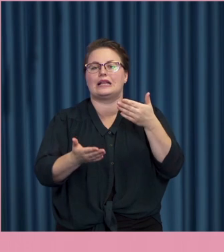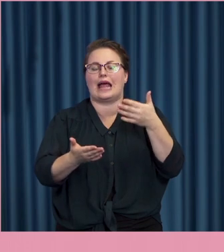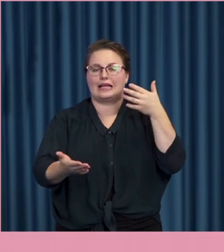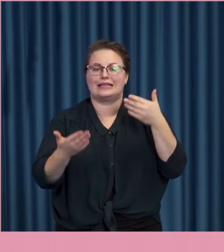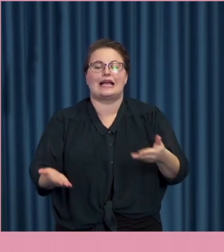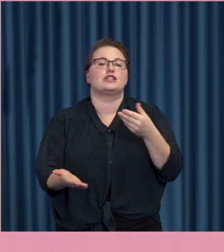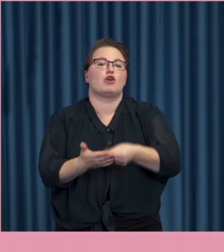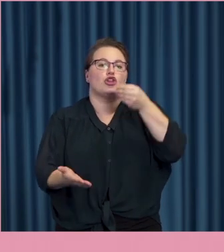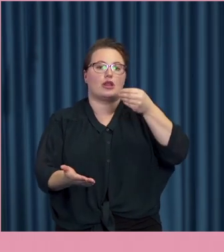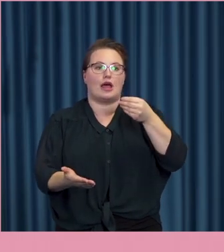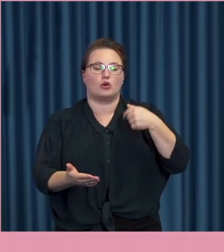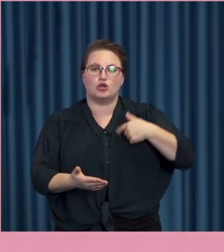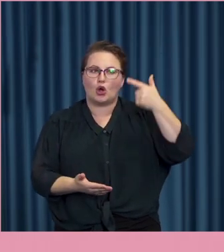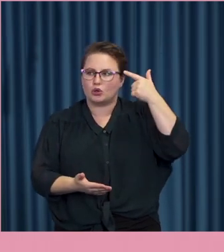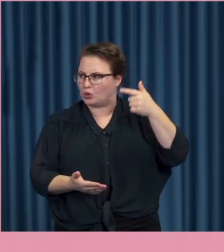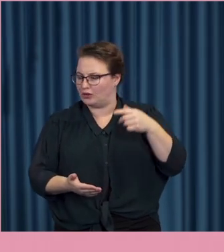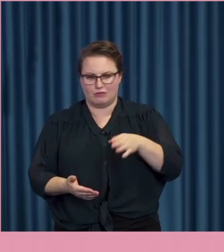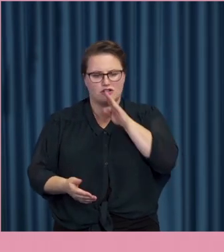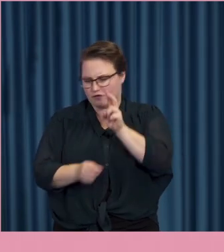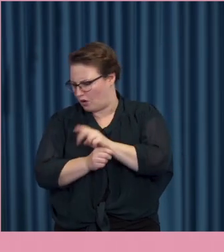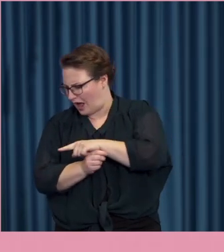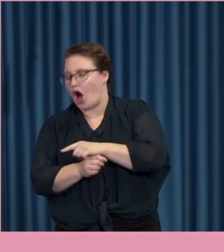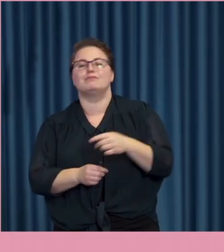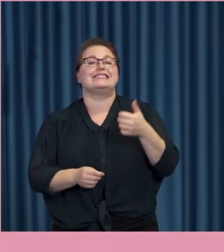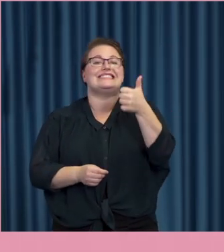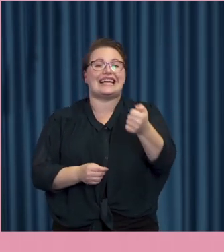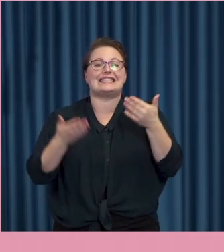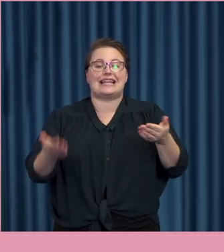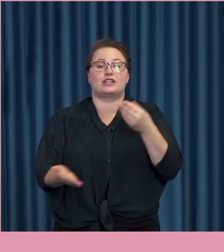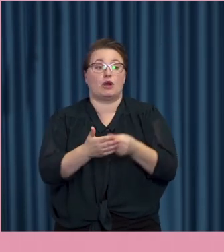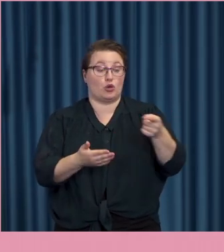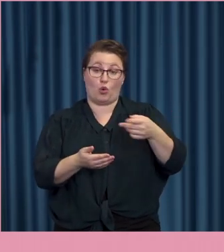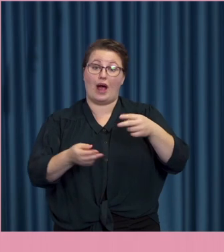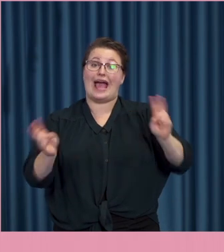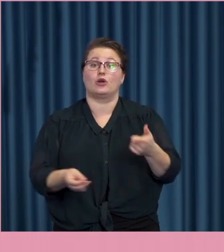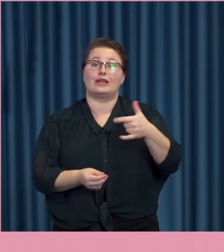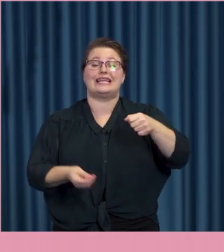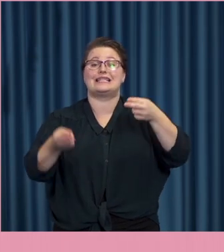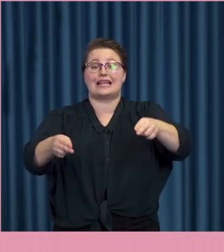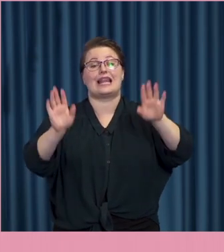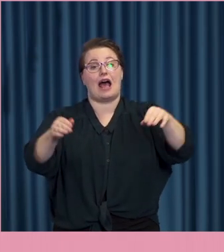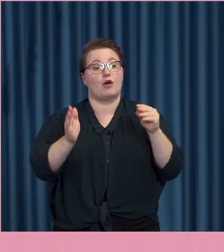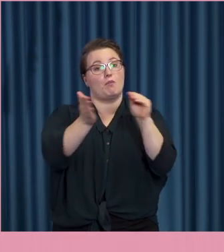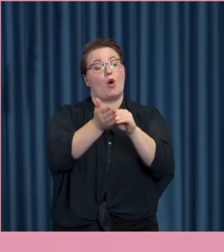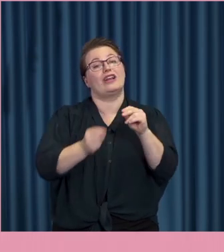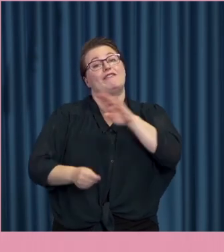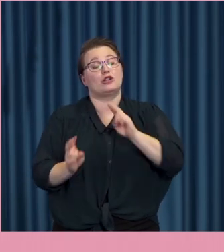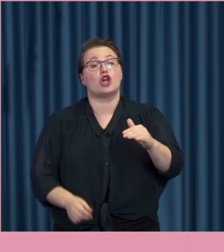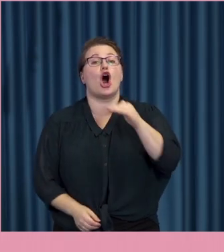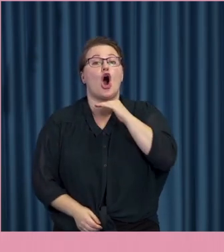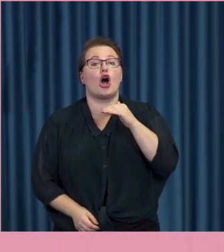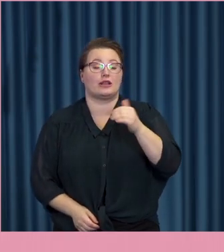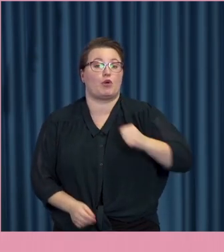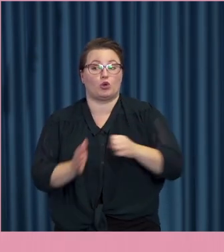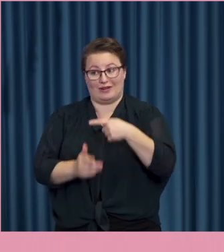Och då hade tingsrätten ändå, jag var tvungen att kolla här om det verkligen stämde. 60 dagsböter, då hade tingsrätten ändå tagit höjd för att det fanns ett hatbrottsmotiv här. Tobias Hybernett